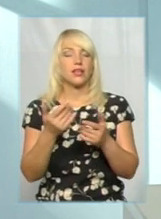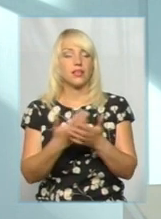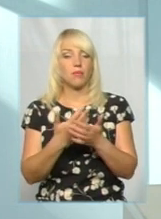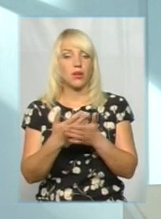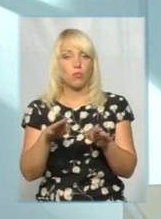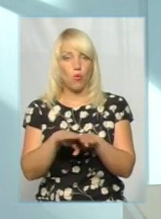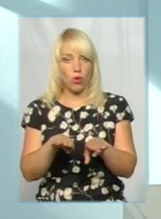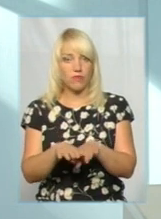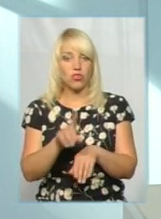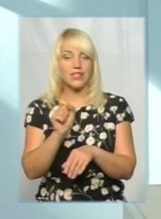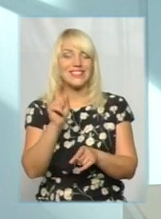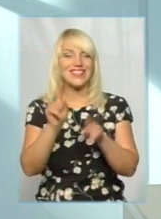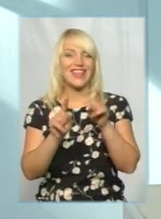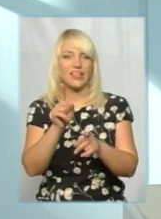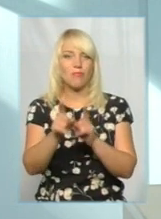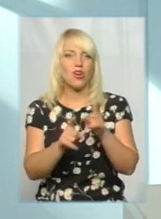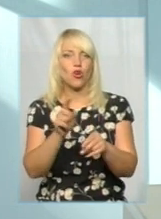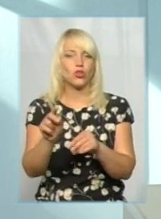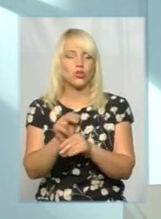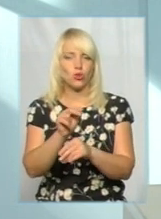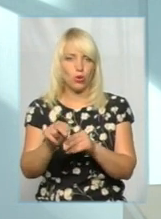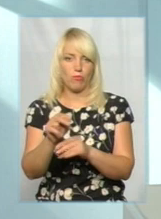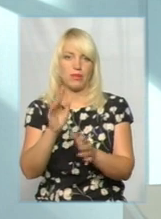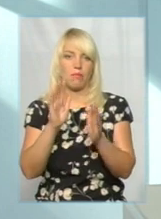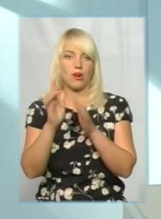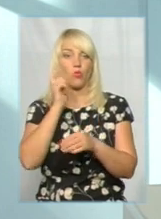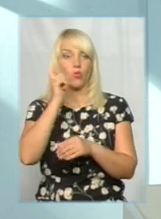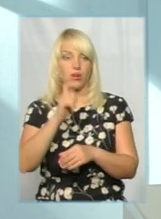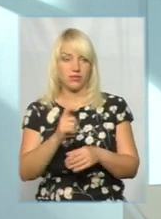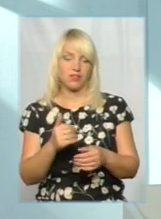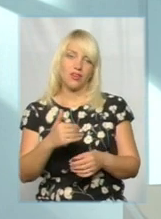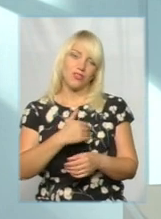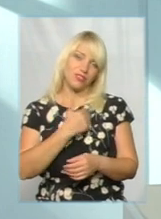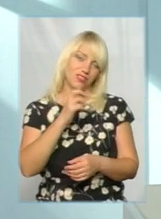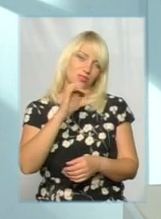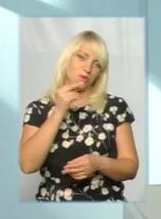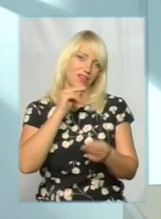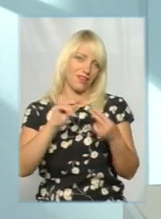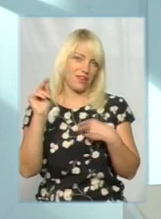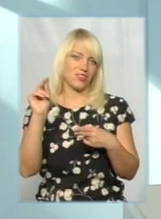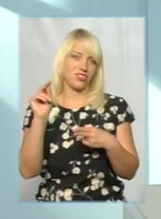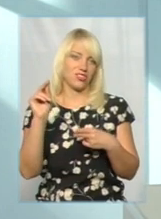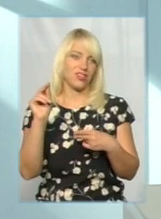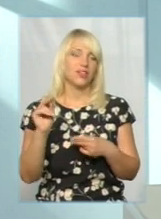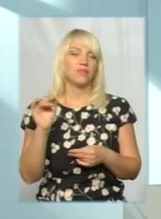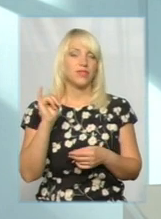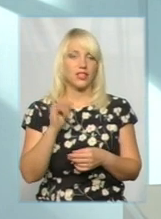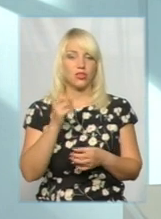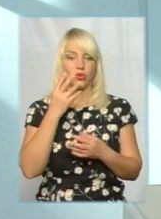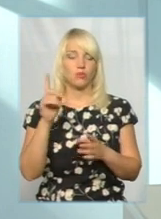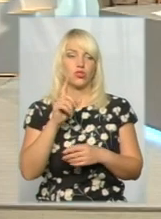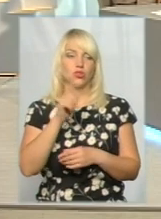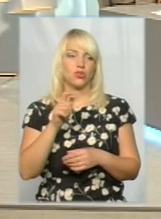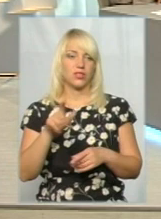реконструйованими вже українськими парками, ну, звичайно, що хотілося б краще. І добре, що